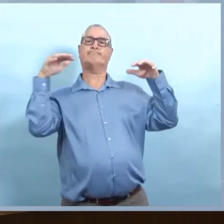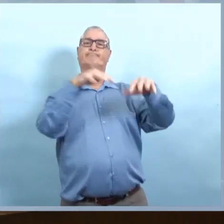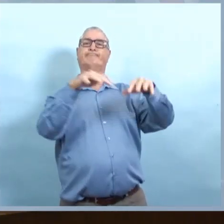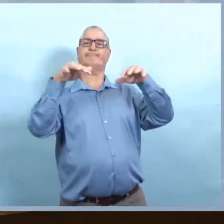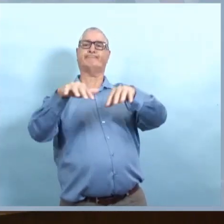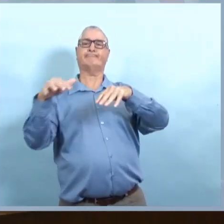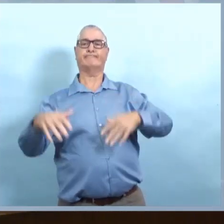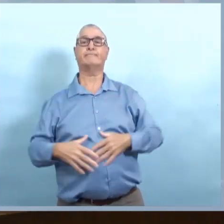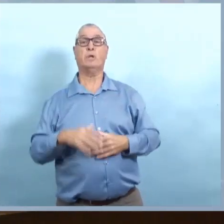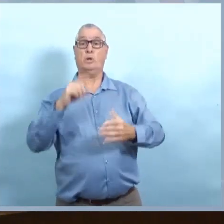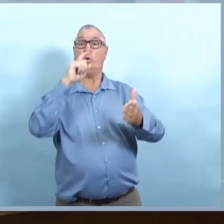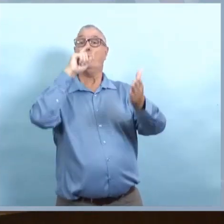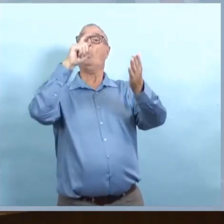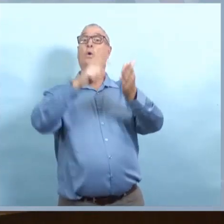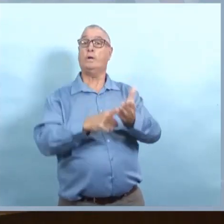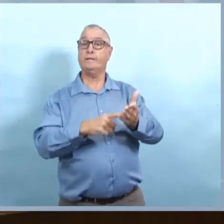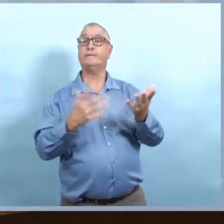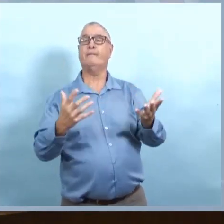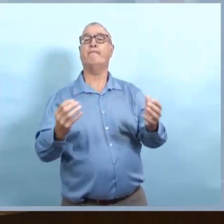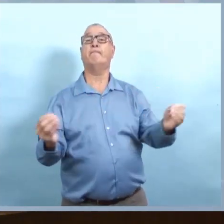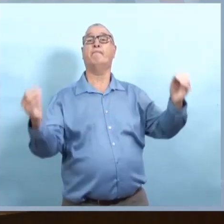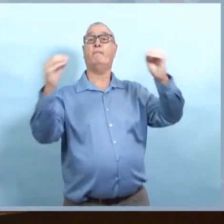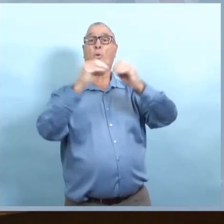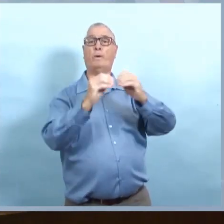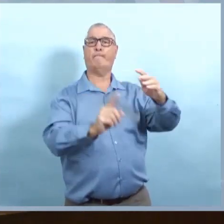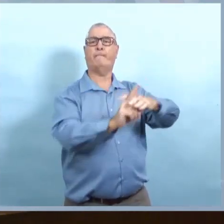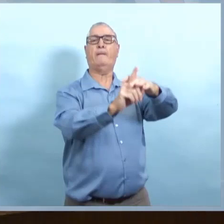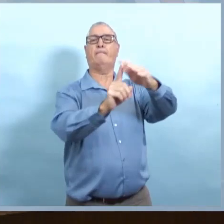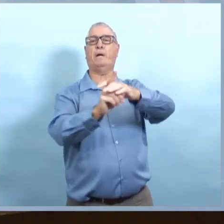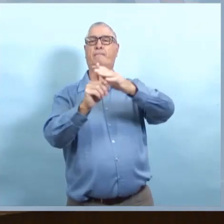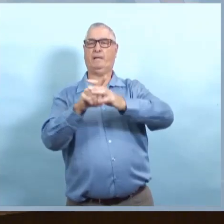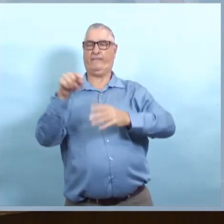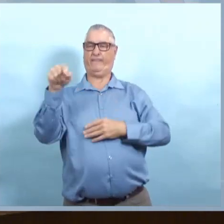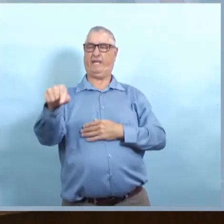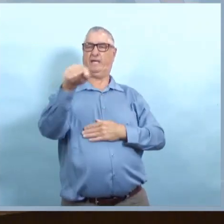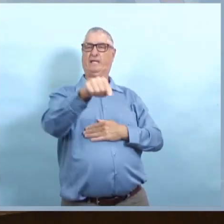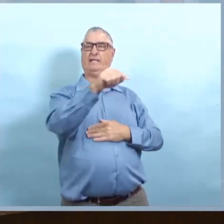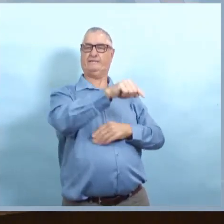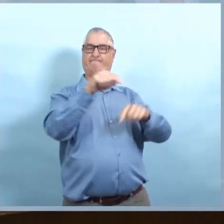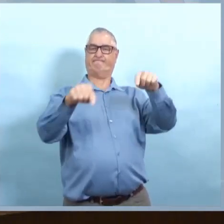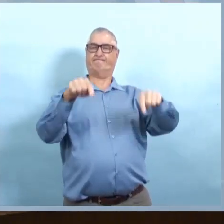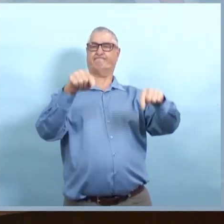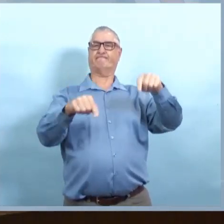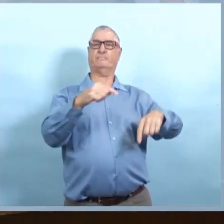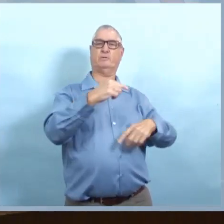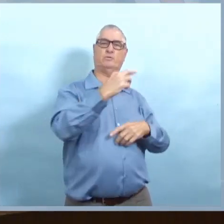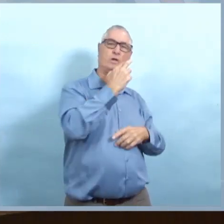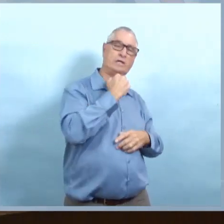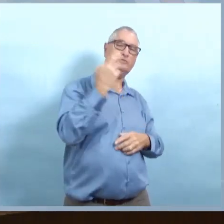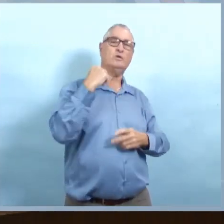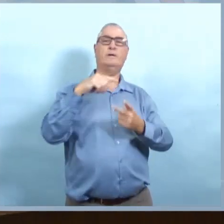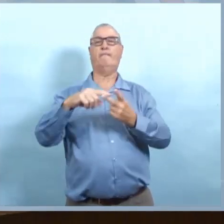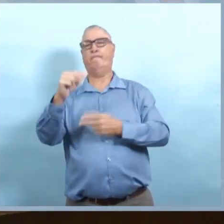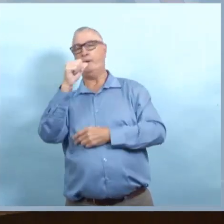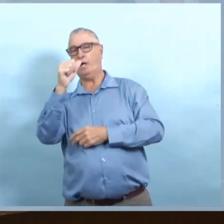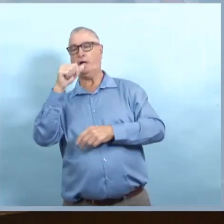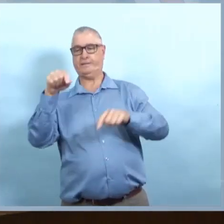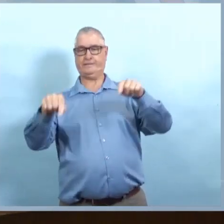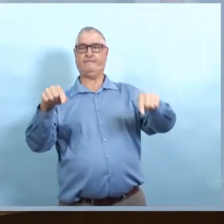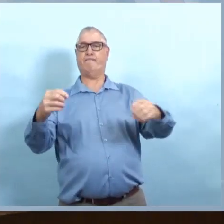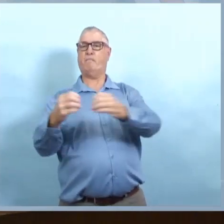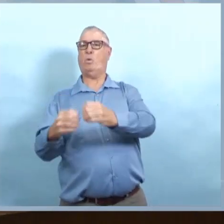Je crois que ce dont nous parlons maintenant, il s'agit des établissements. Il faut mettre l'accent sur certains genres d'établissements. Nous savons que